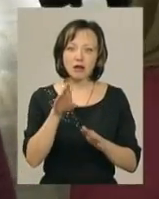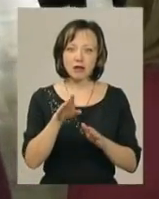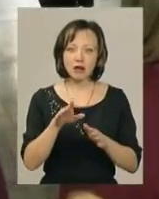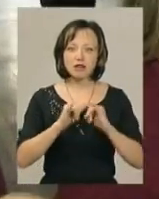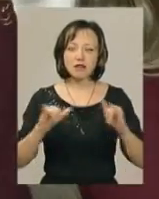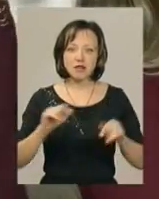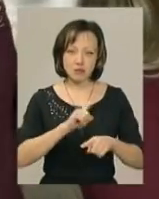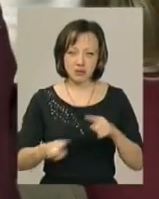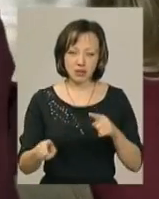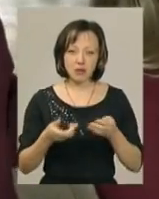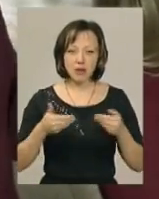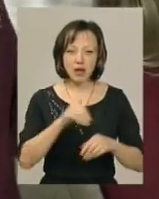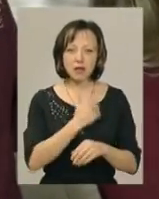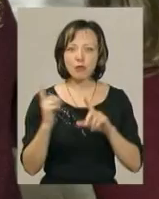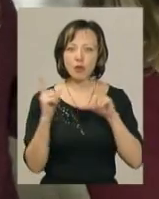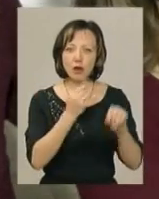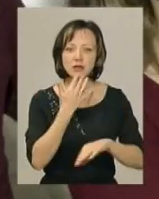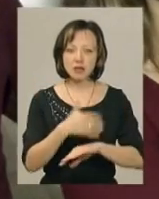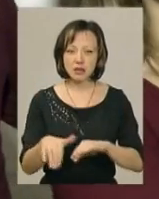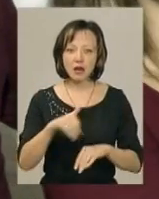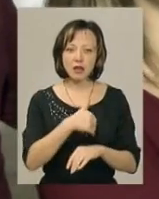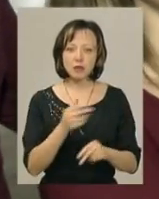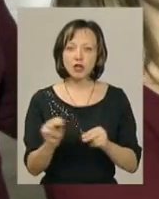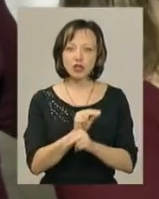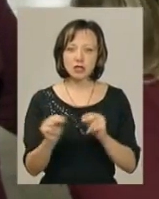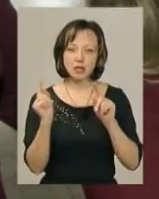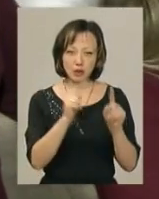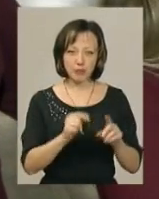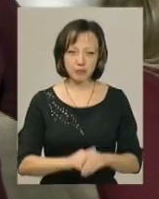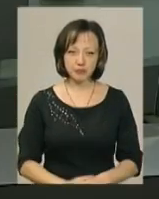ще швидше. Ми хочемо їхати за границю і ми хочемо лікуватися там.